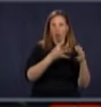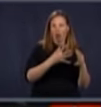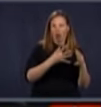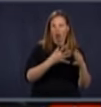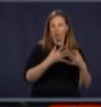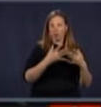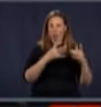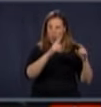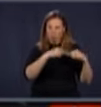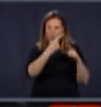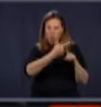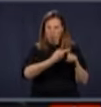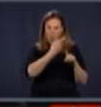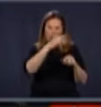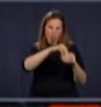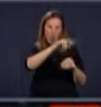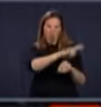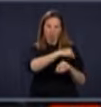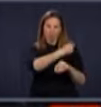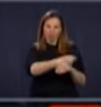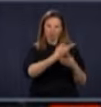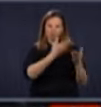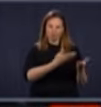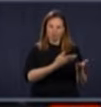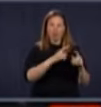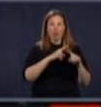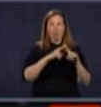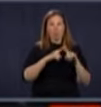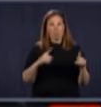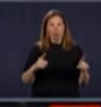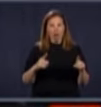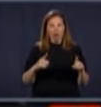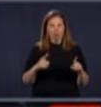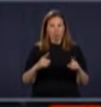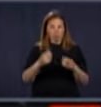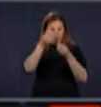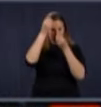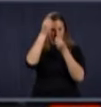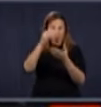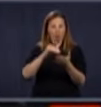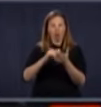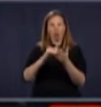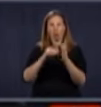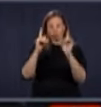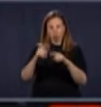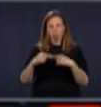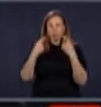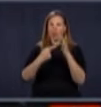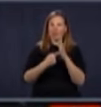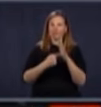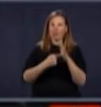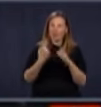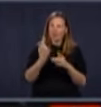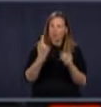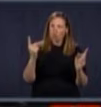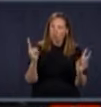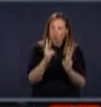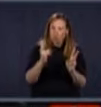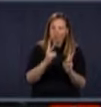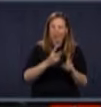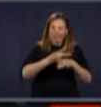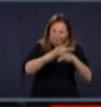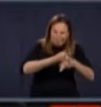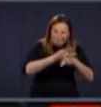pause dans les centres hospitaliers, mais encore une fois, on a toujours maintenu les traitements qui étaient urgents ou semi